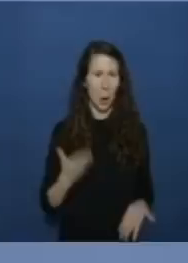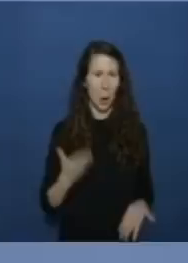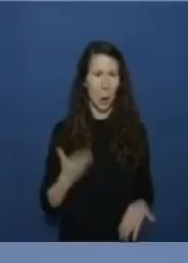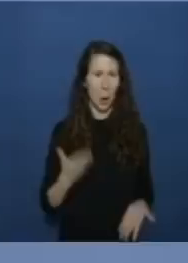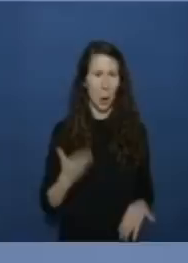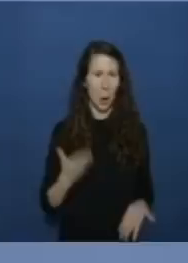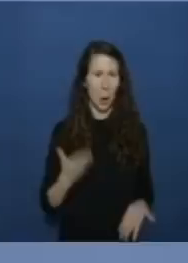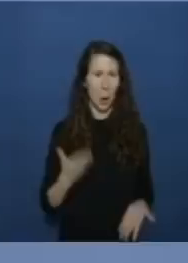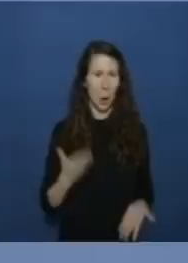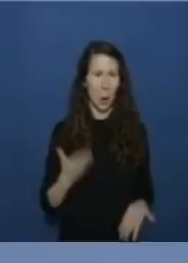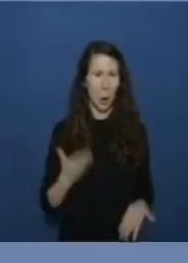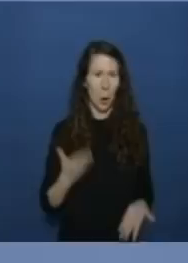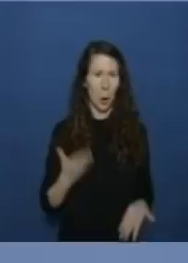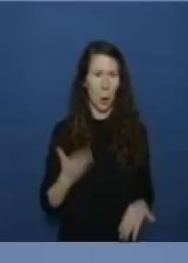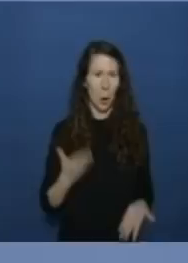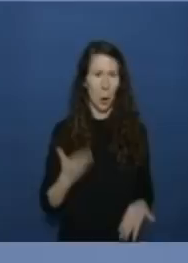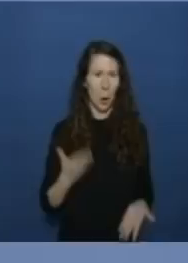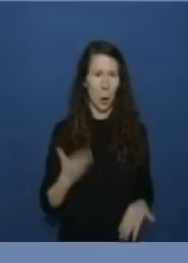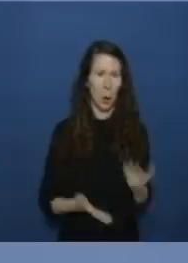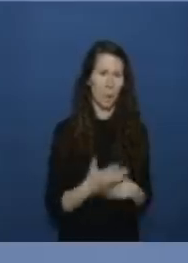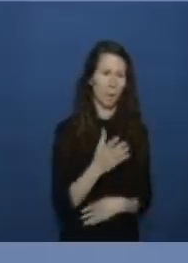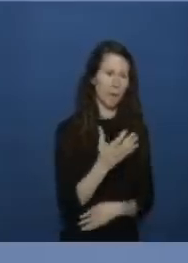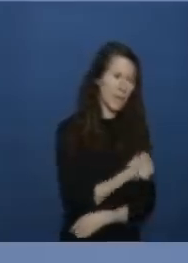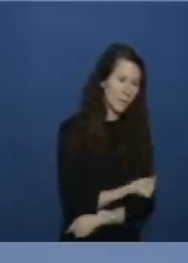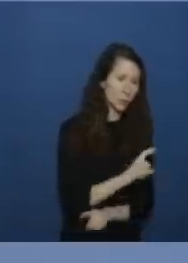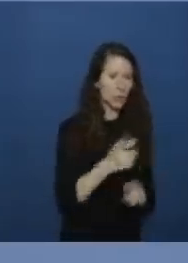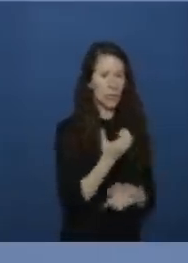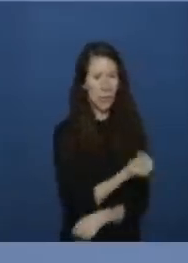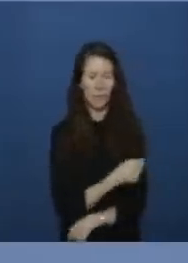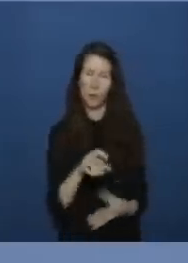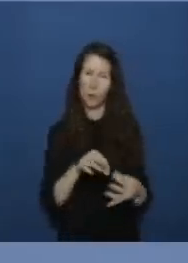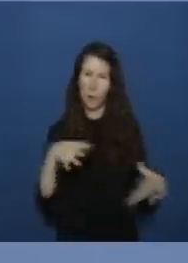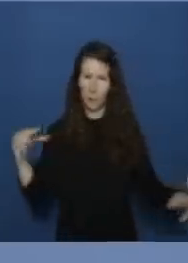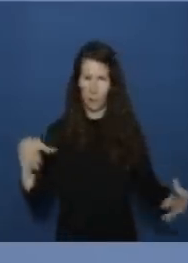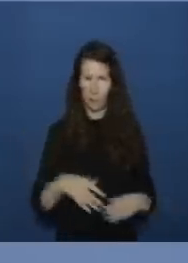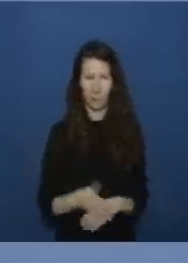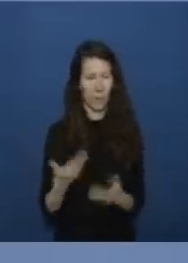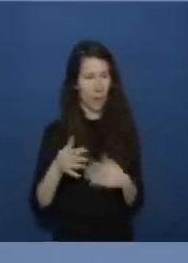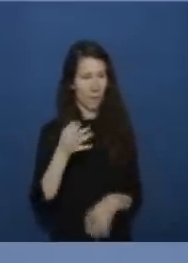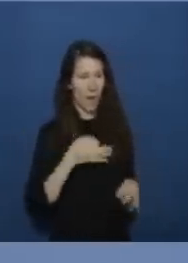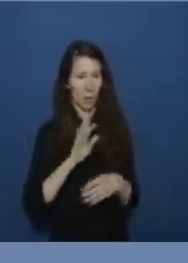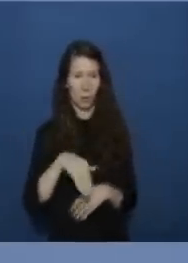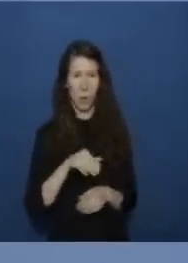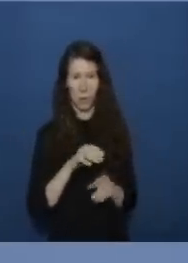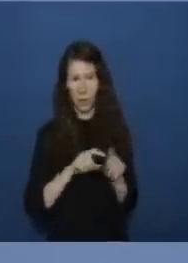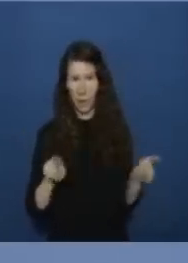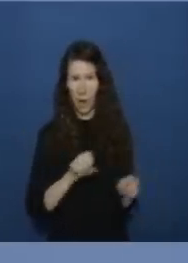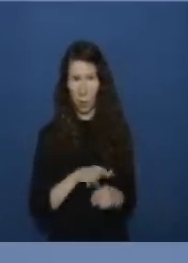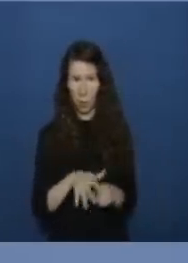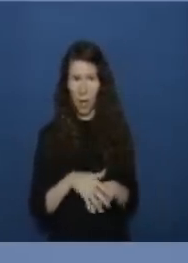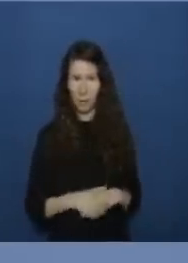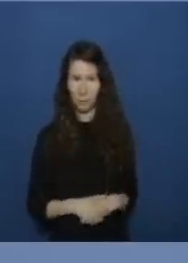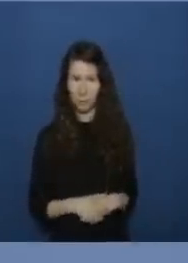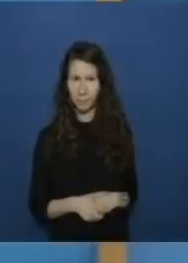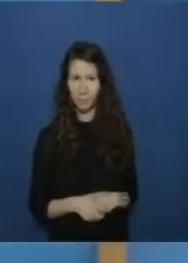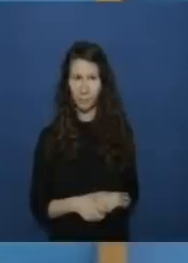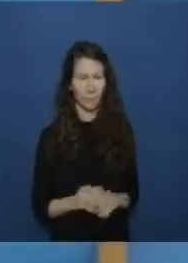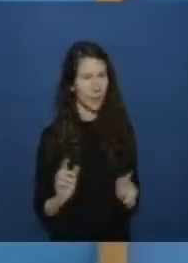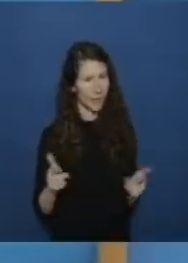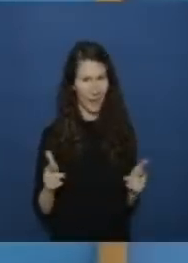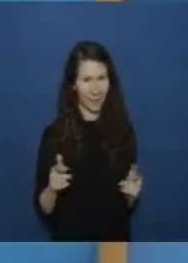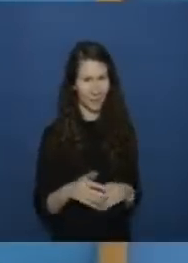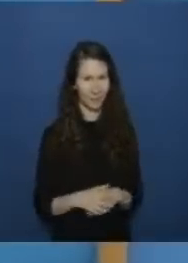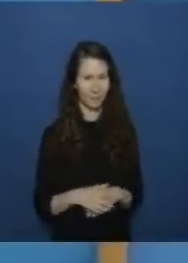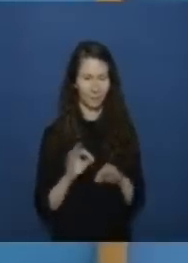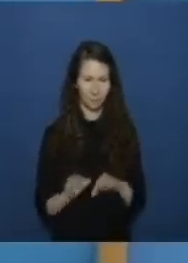schwerpunktsetzung der medien gibt es weitere fragen zum thema corona das ist nicht der